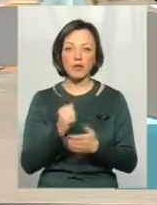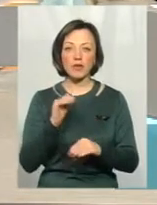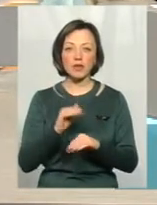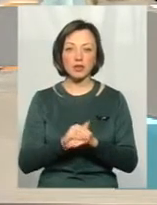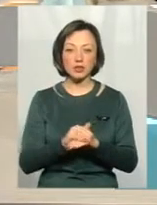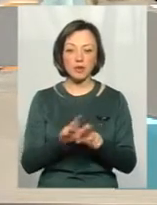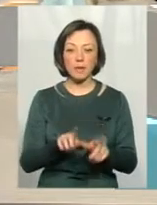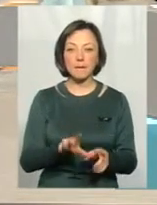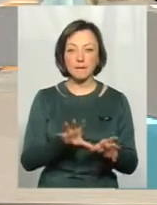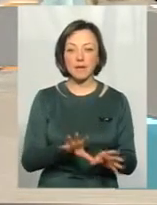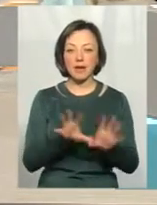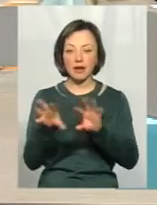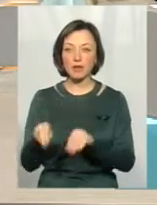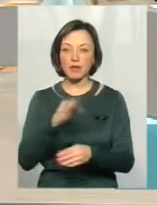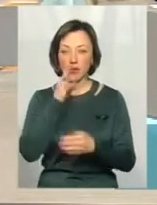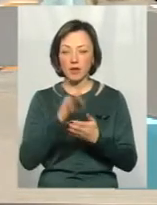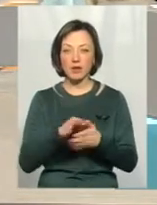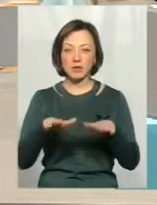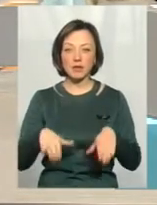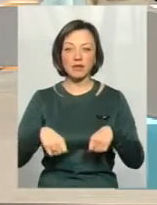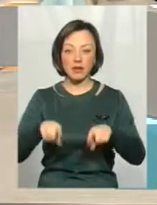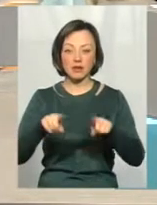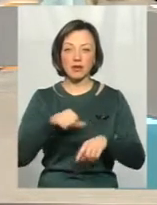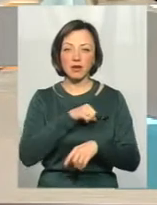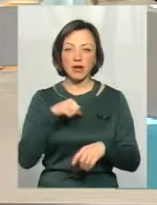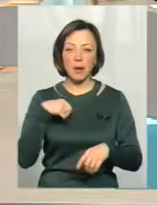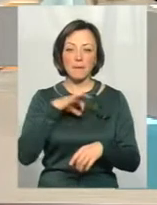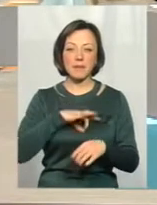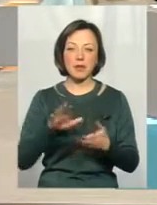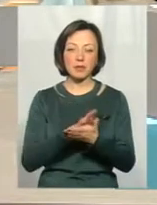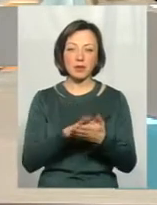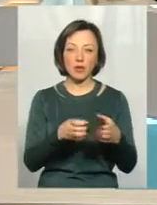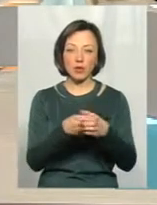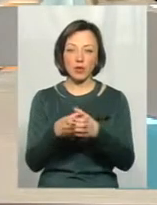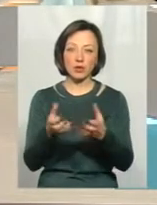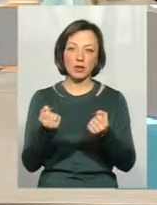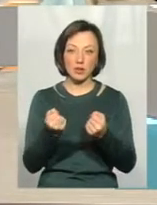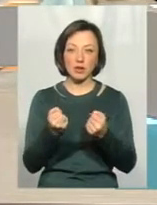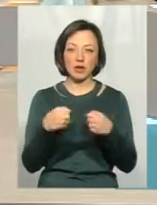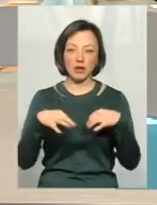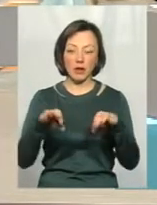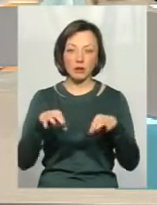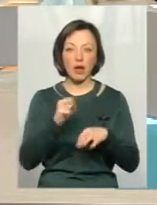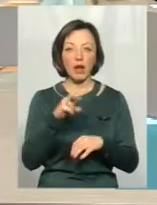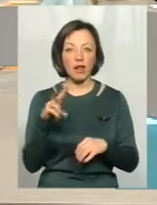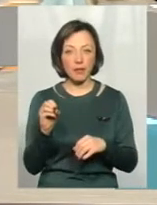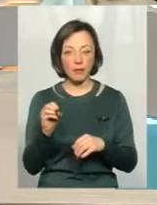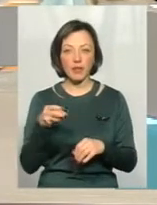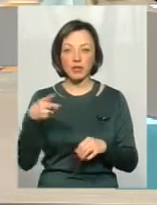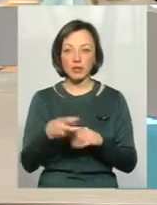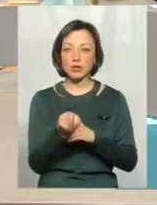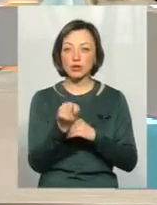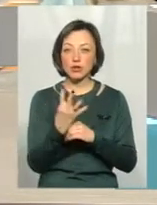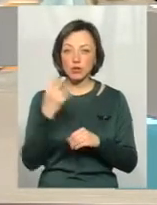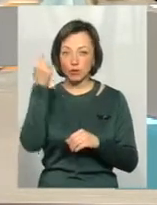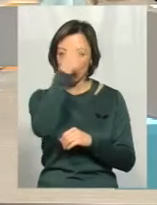була перекинута відповідальність на місцеву владу, хай вона вирішує, які пільгові категорії можуть отримувати чи не отримувати пільги на транспорті. Але 2014